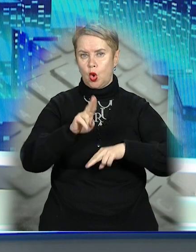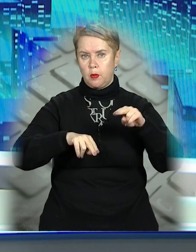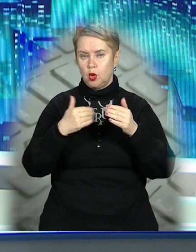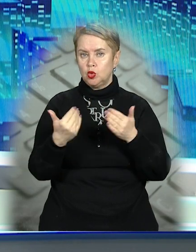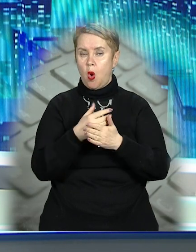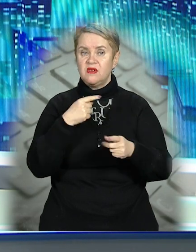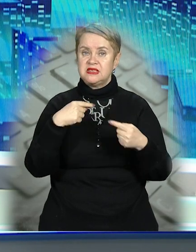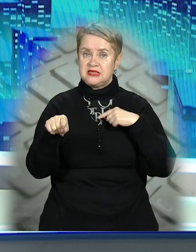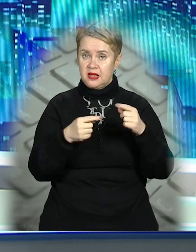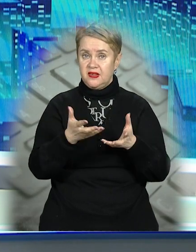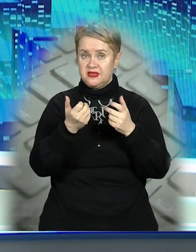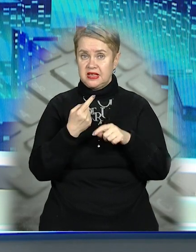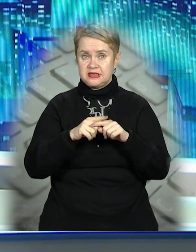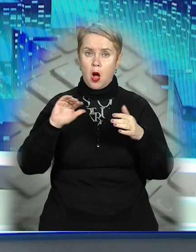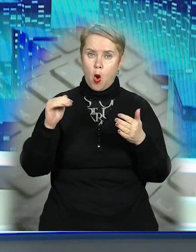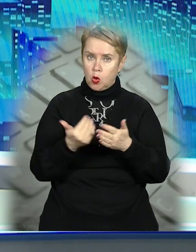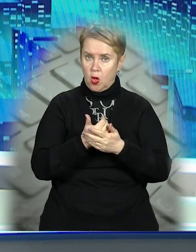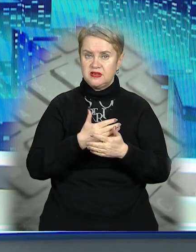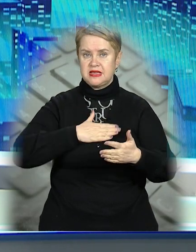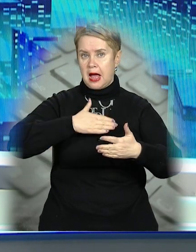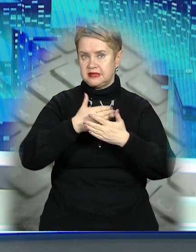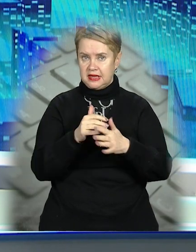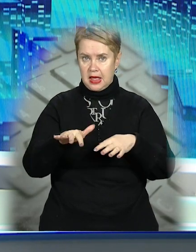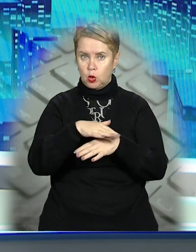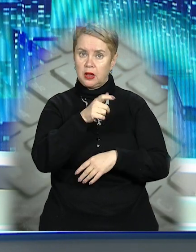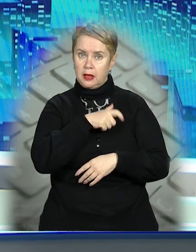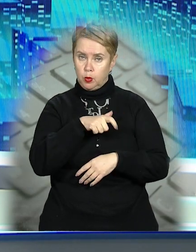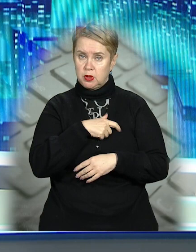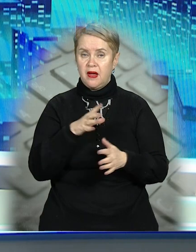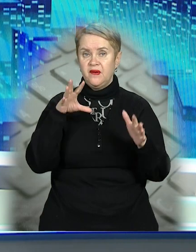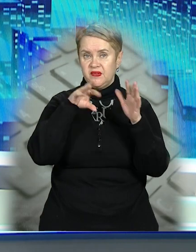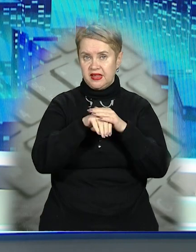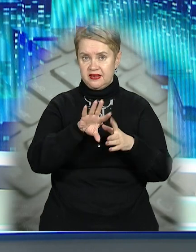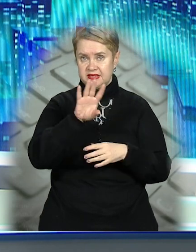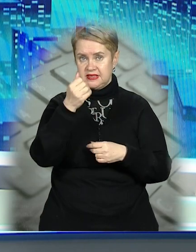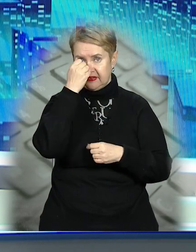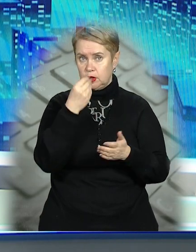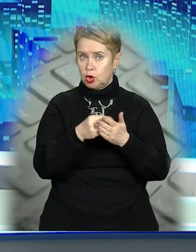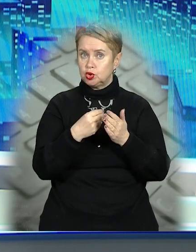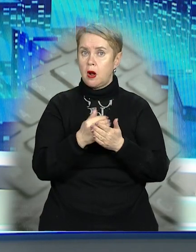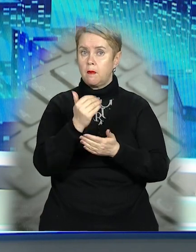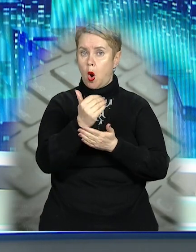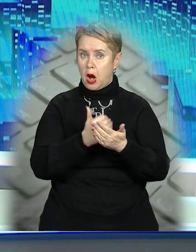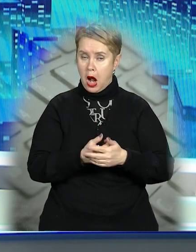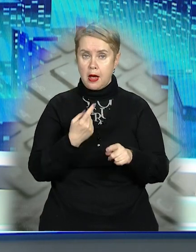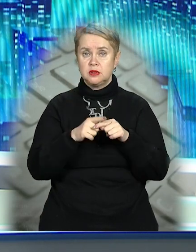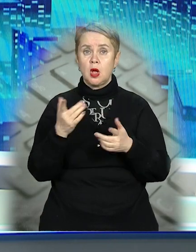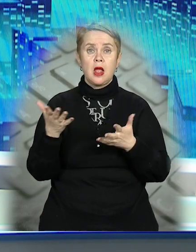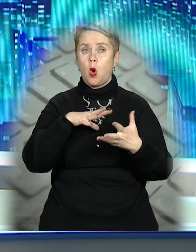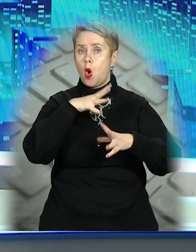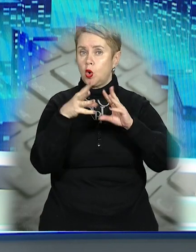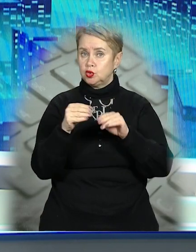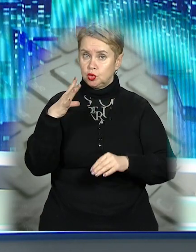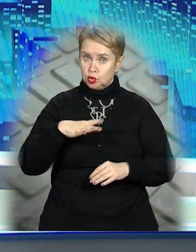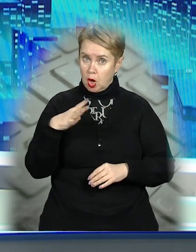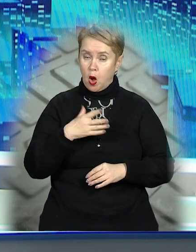новий стадіон. Взялися за оновлення, за ініціативи народних депутатів. Втілять усе завдяки державній програмі. Тож, якого результату